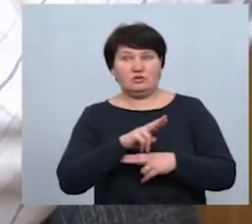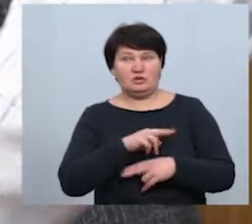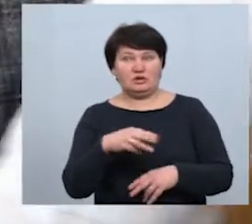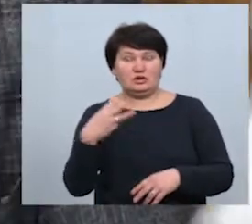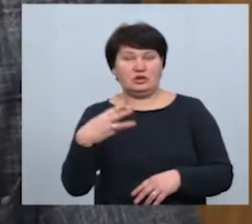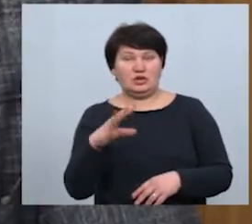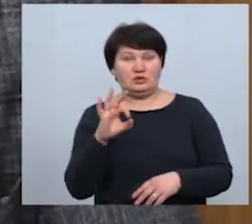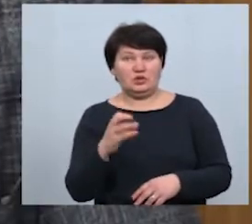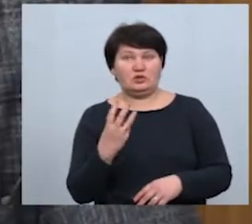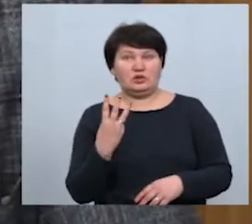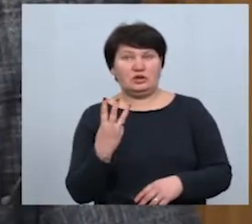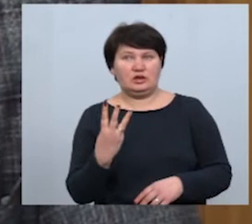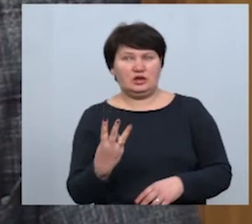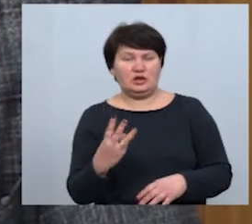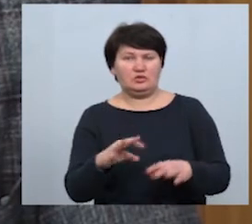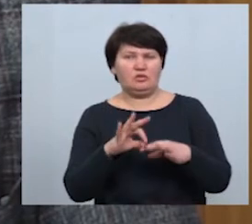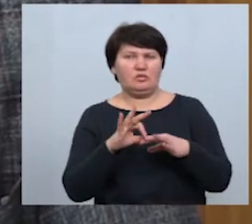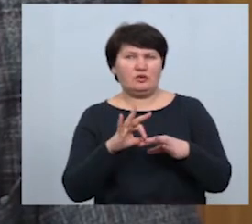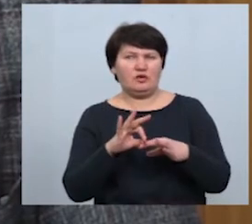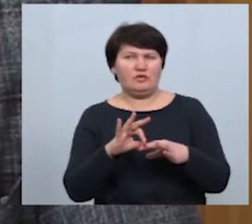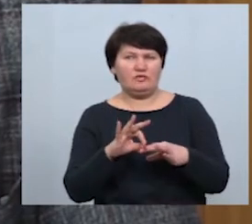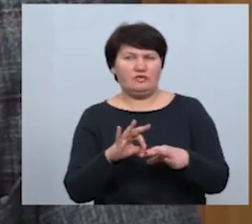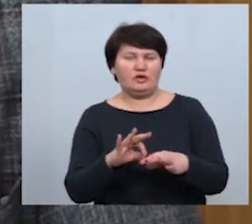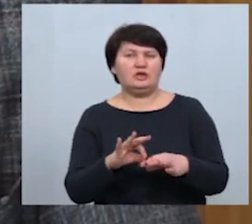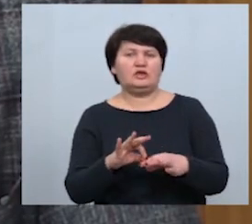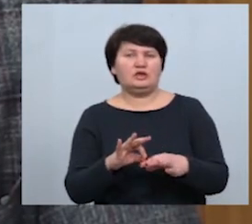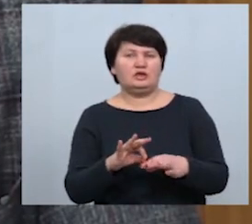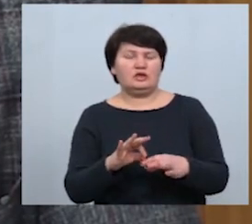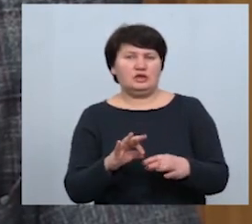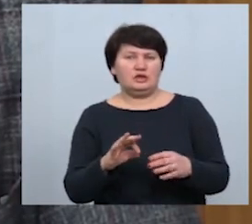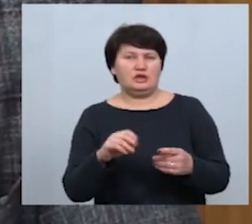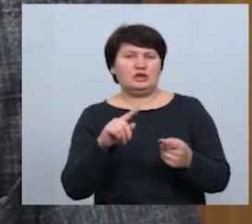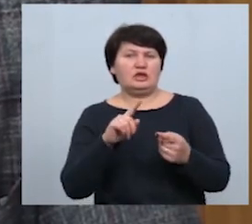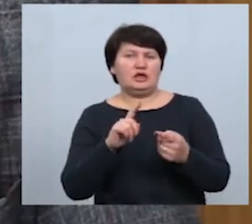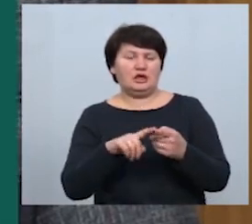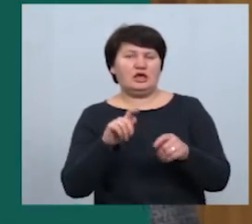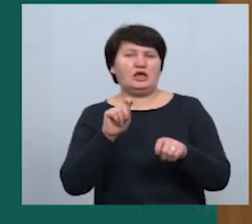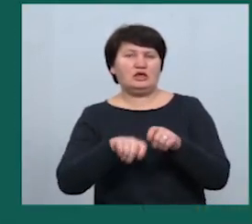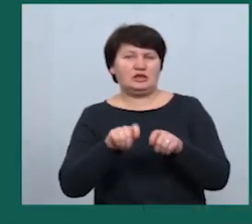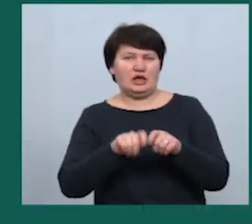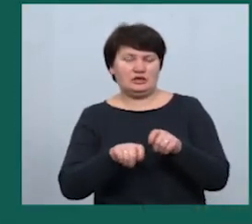і проведена мова, взяти в неї так само тест на 1-1, а тест вивіться позитивно.